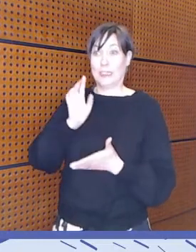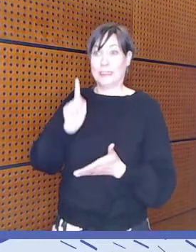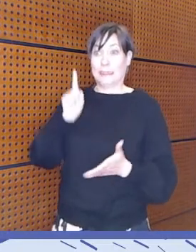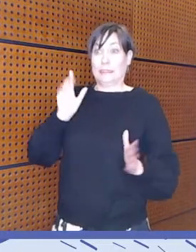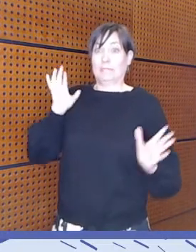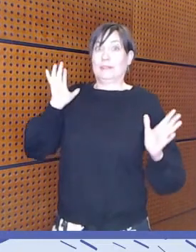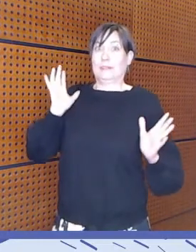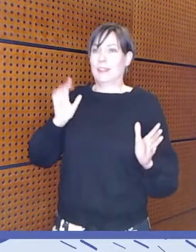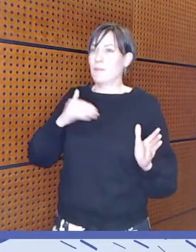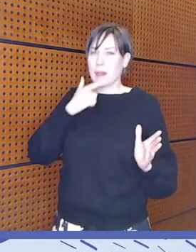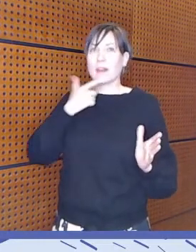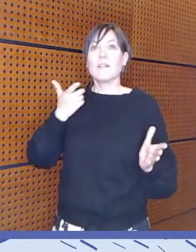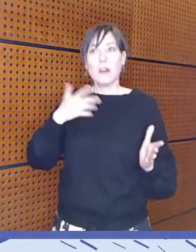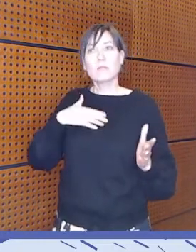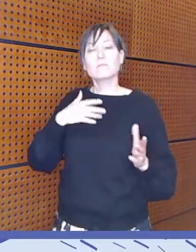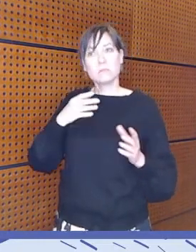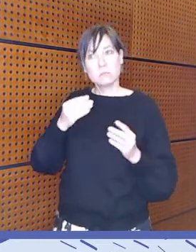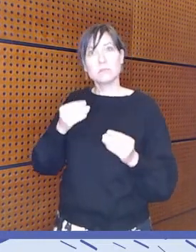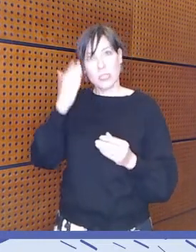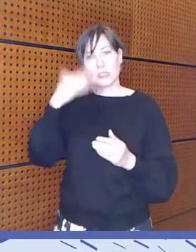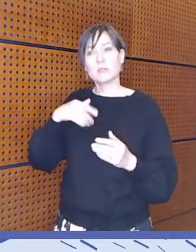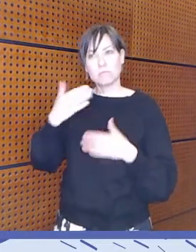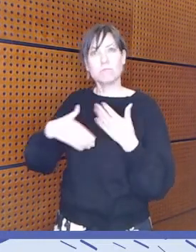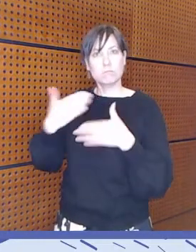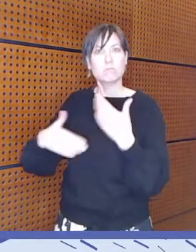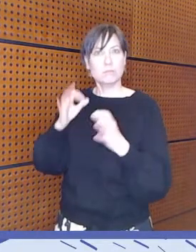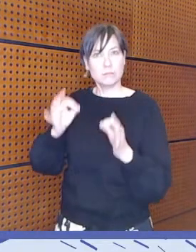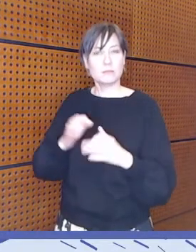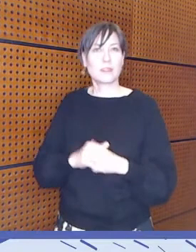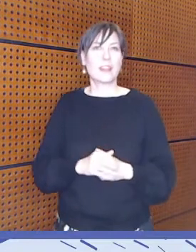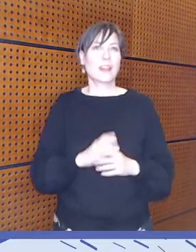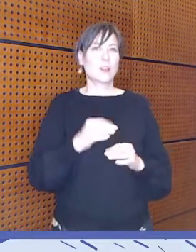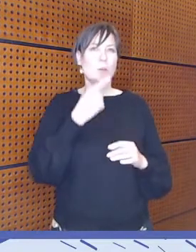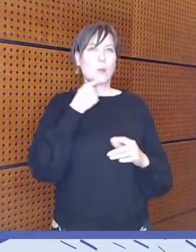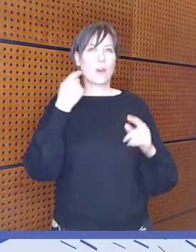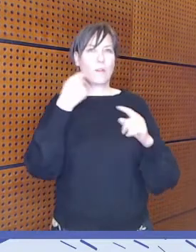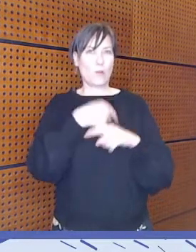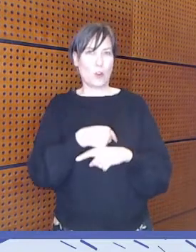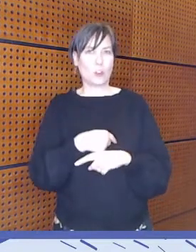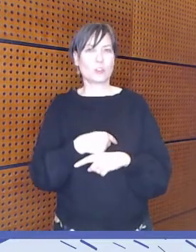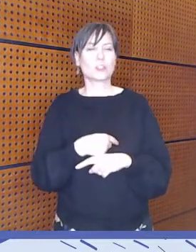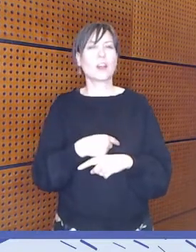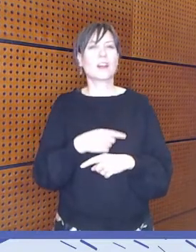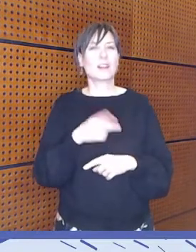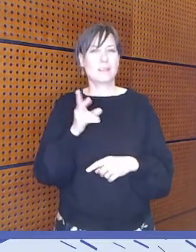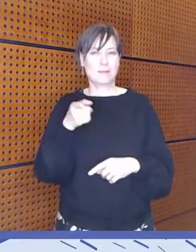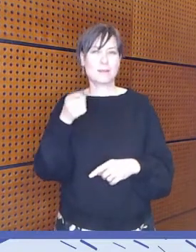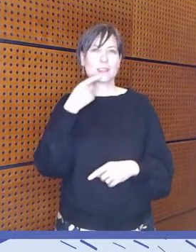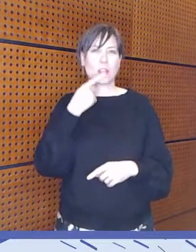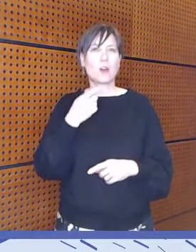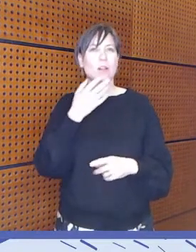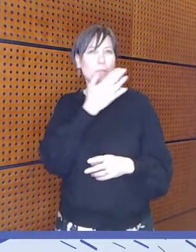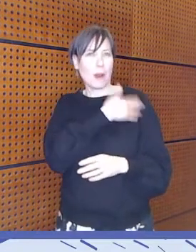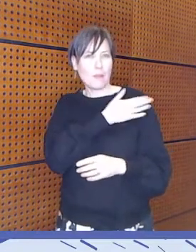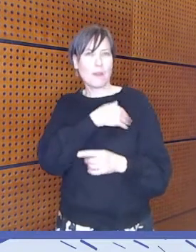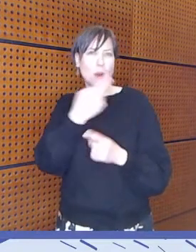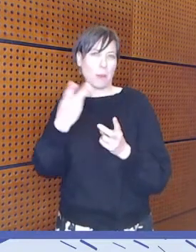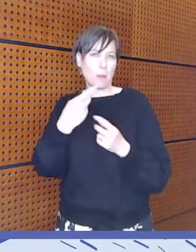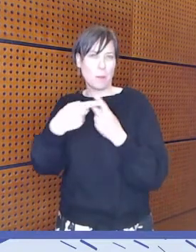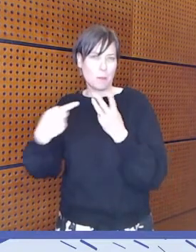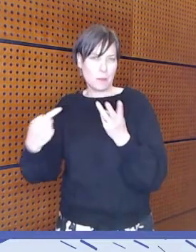tämä oli hyvä. Tuossa jo aikaisemmin puheenvuorossa tänään Mari Pienimäki nosti juurikin nämä tämän tyyppiset palvelut ja niiden